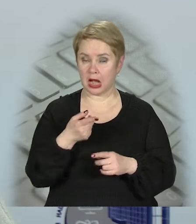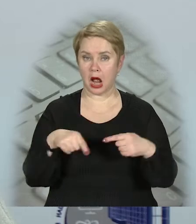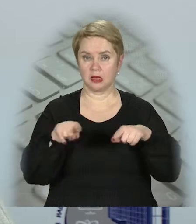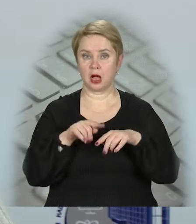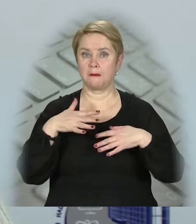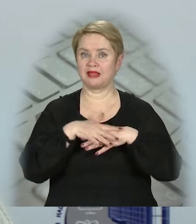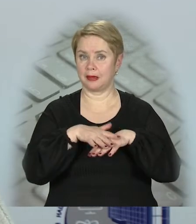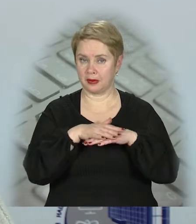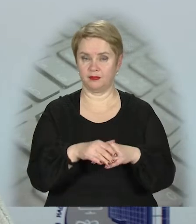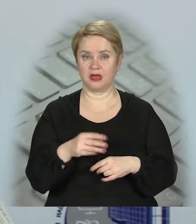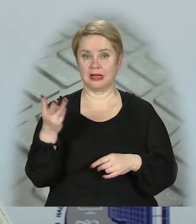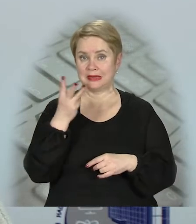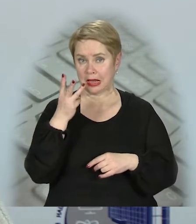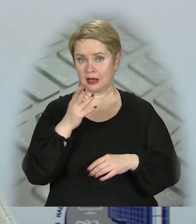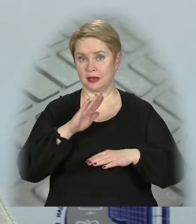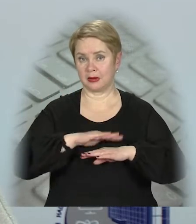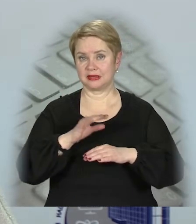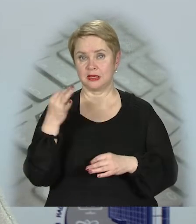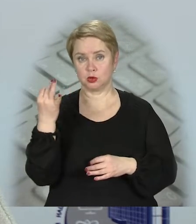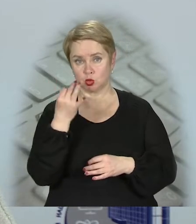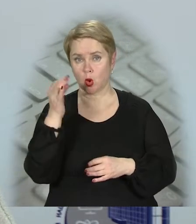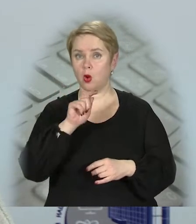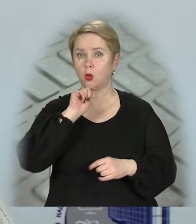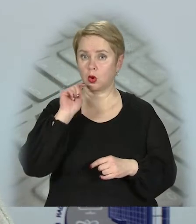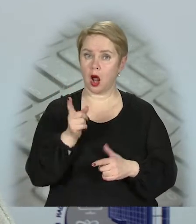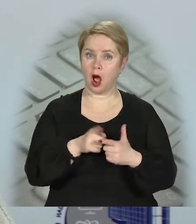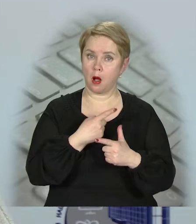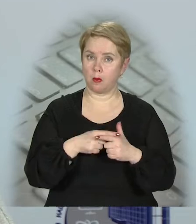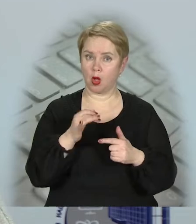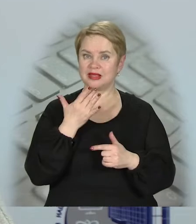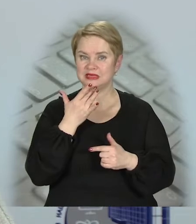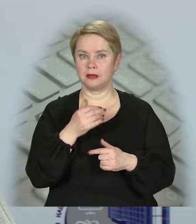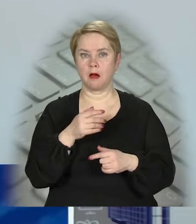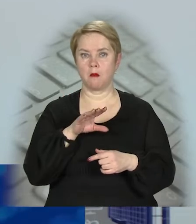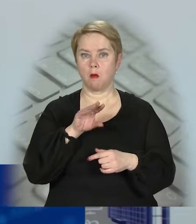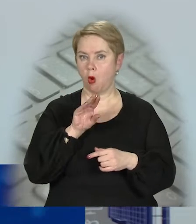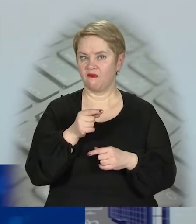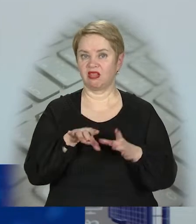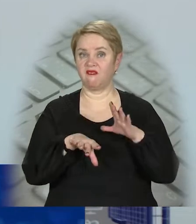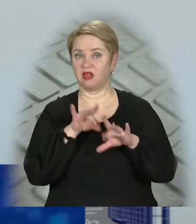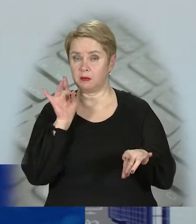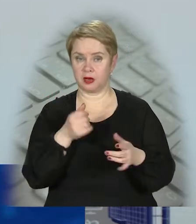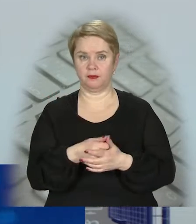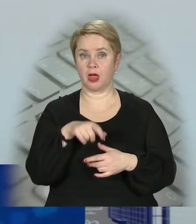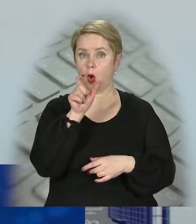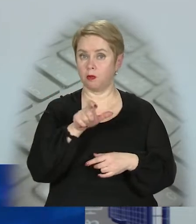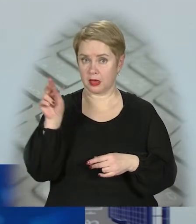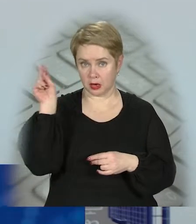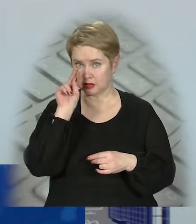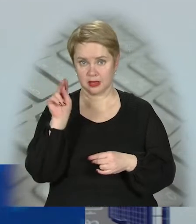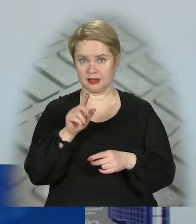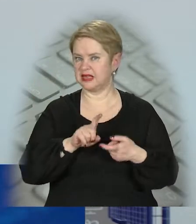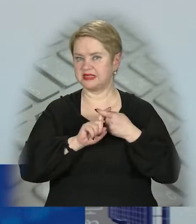а також математика. Третій предмет – або історія України, або іноземна мова на вибір абітурієнта,